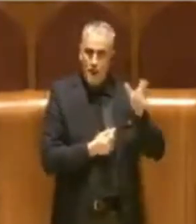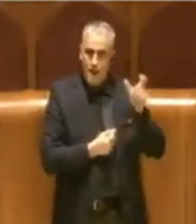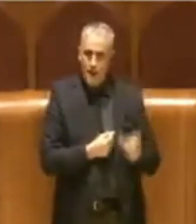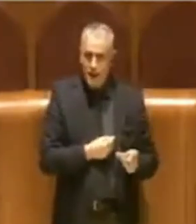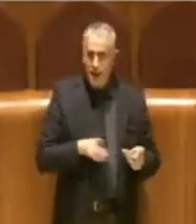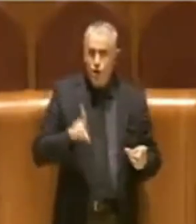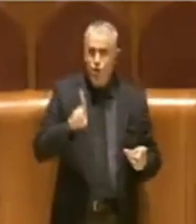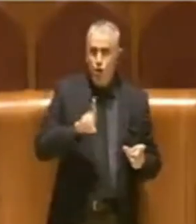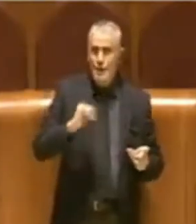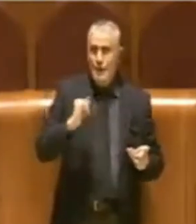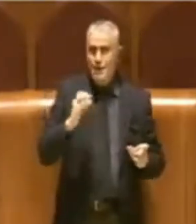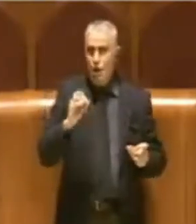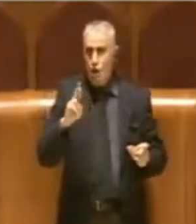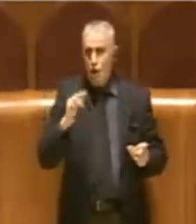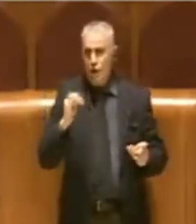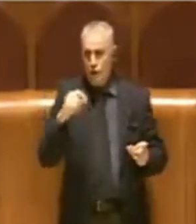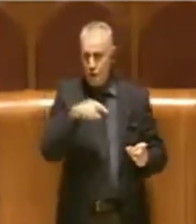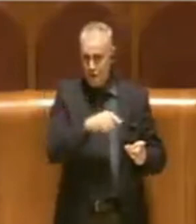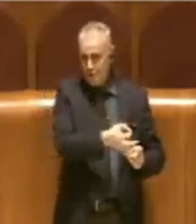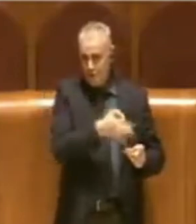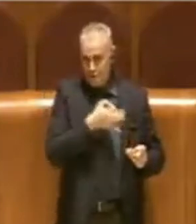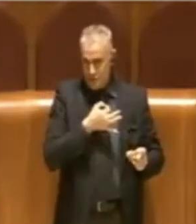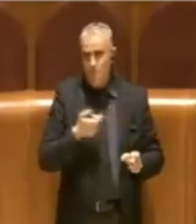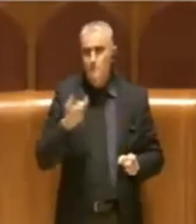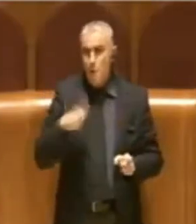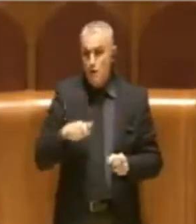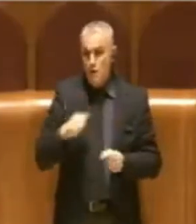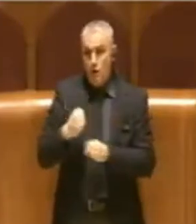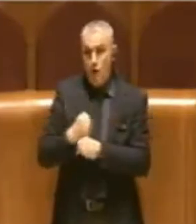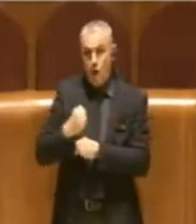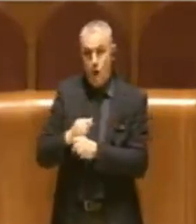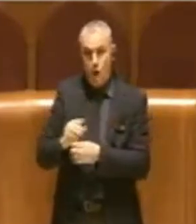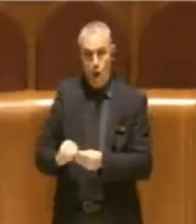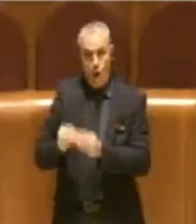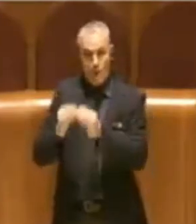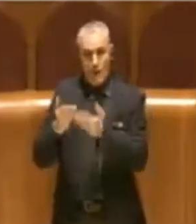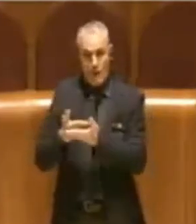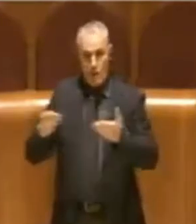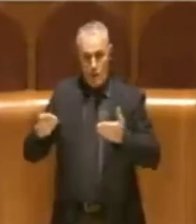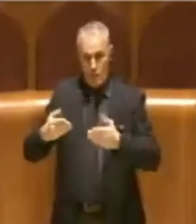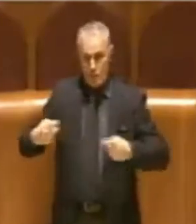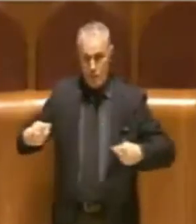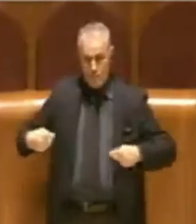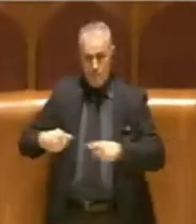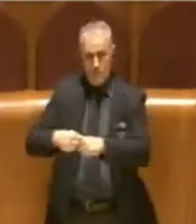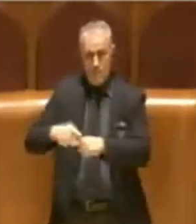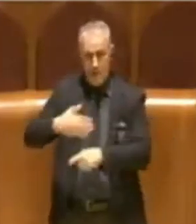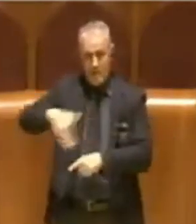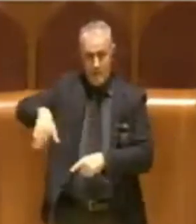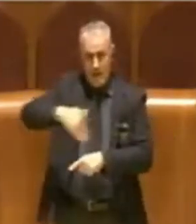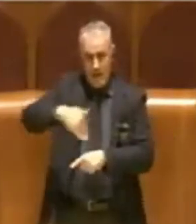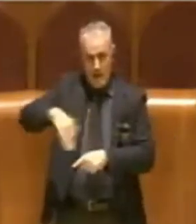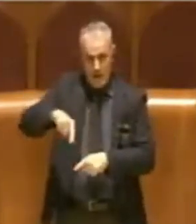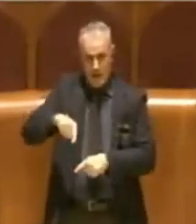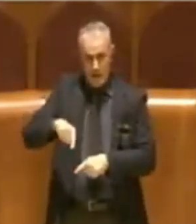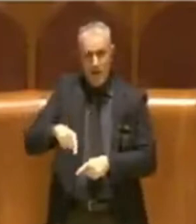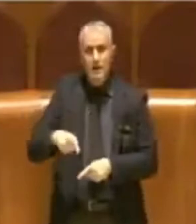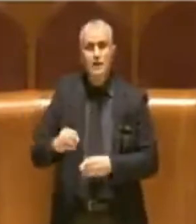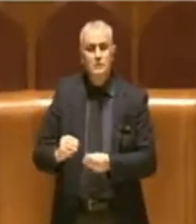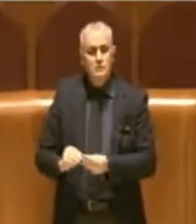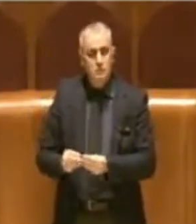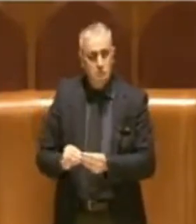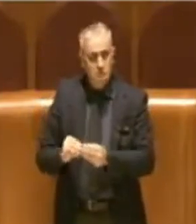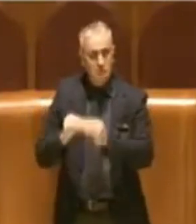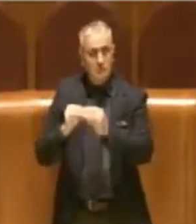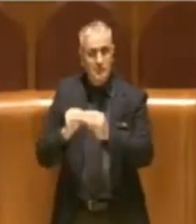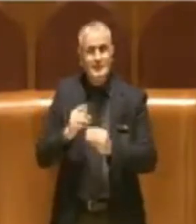Iorio, perché quest'opera pubblica, questo collegamento viario, chiaramente sarà realizzato